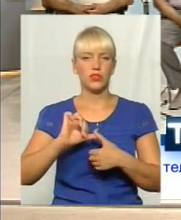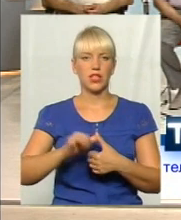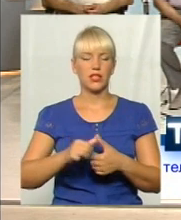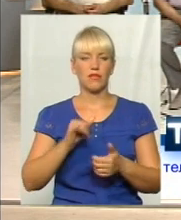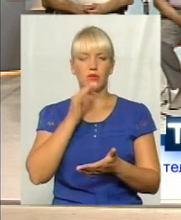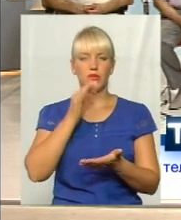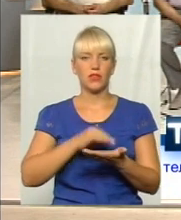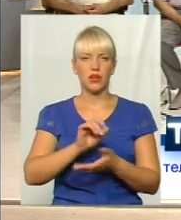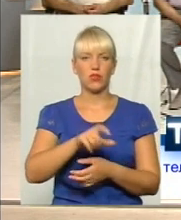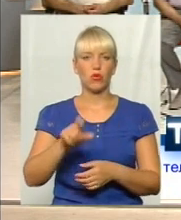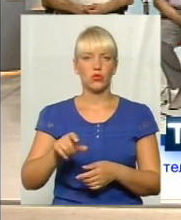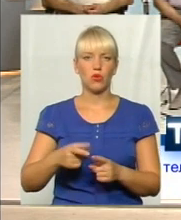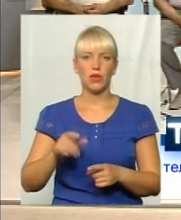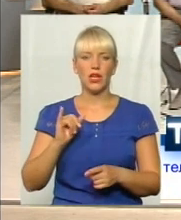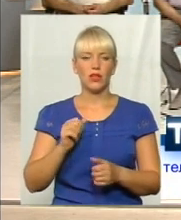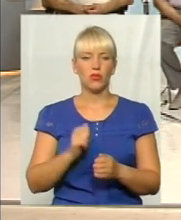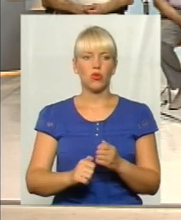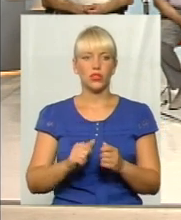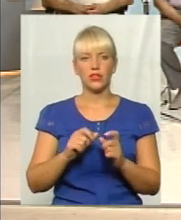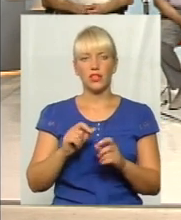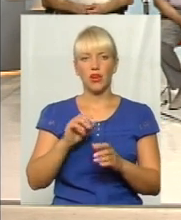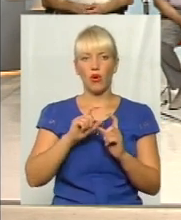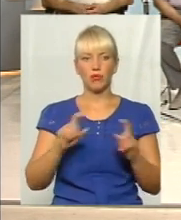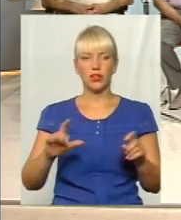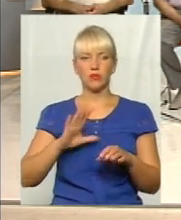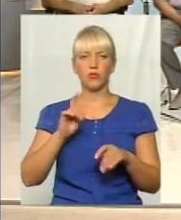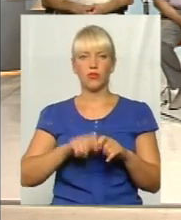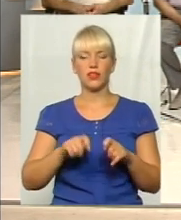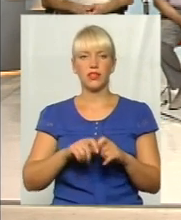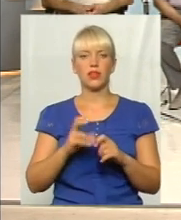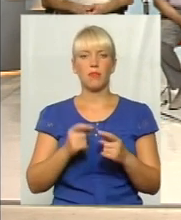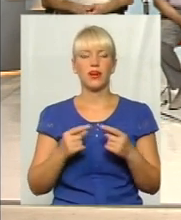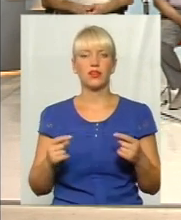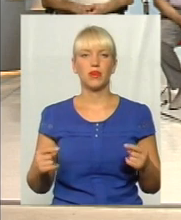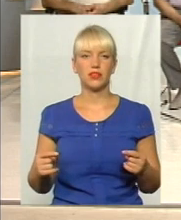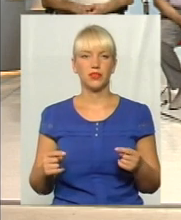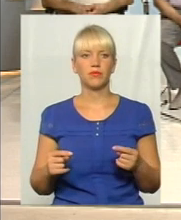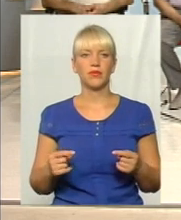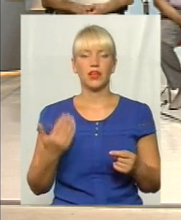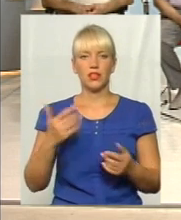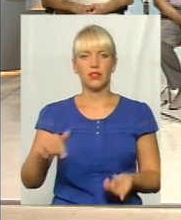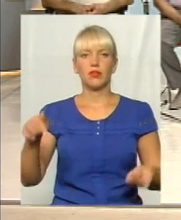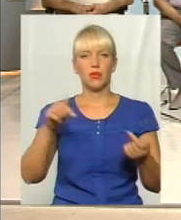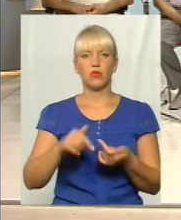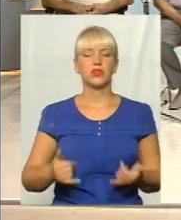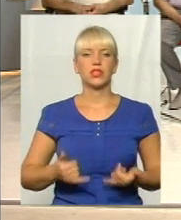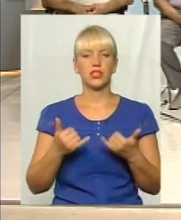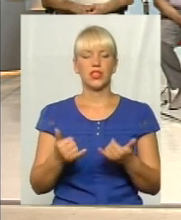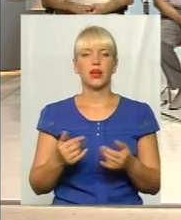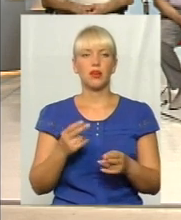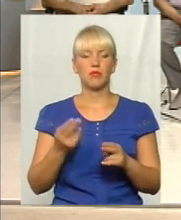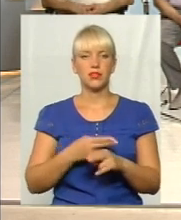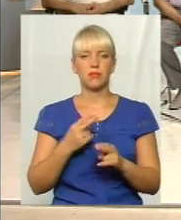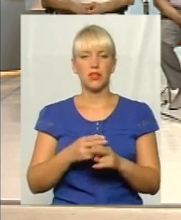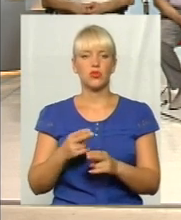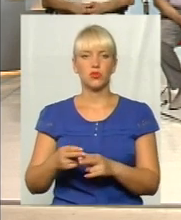відповідальні особи, і кожен об'єкт перевірявся на предмет її пригодності, саме для безперешкодного